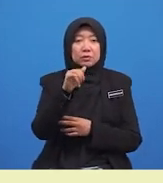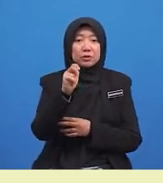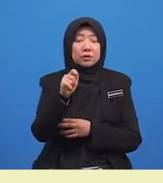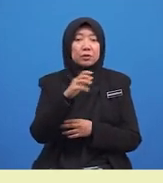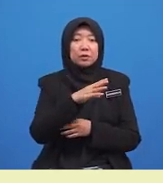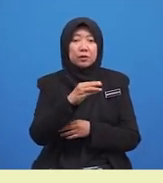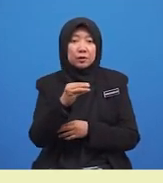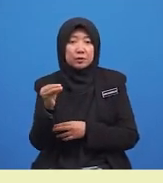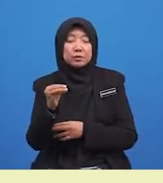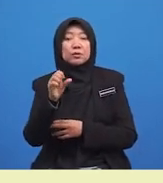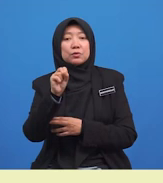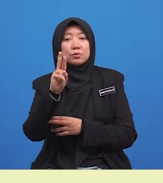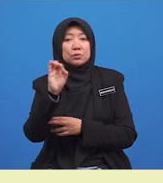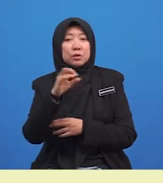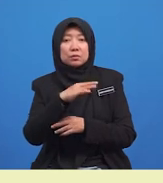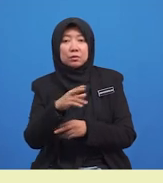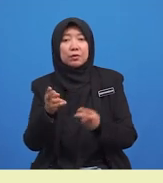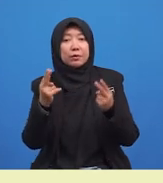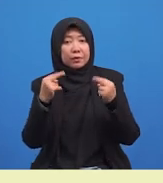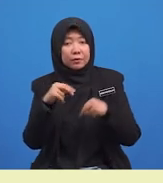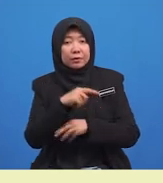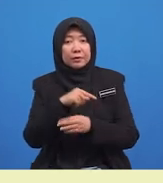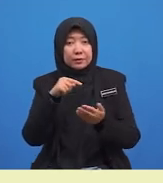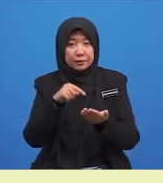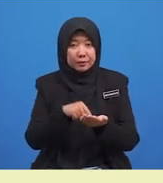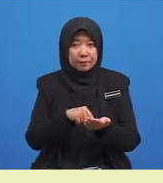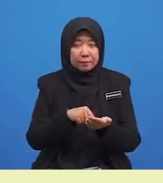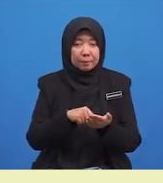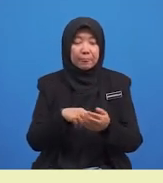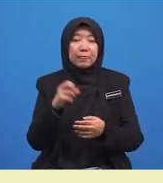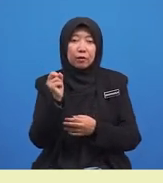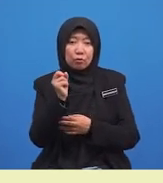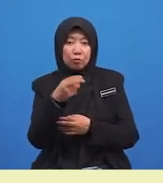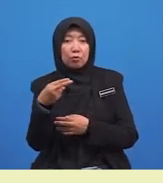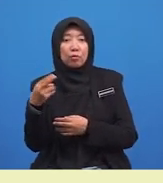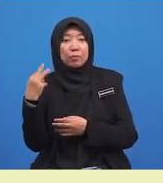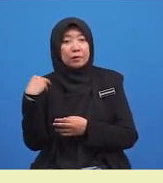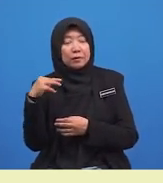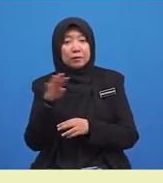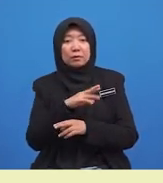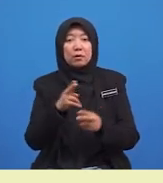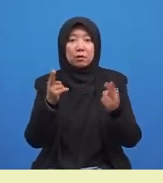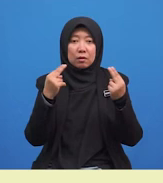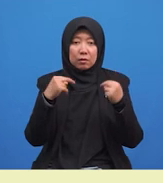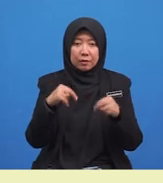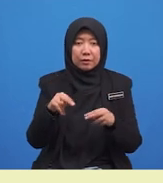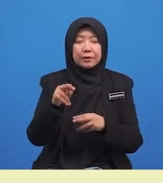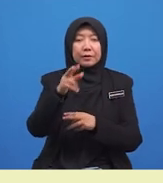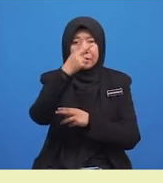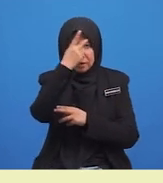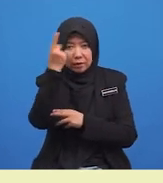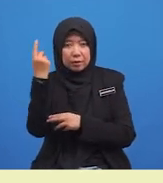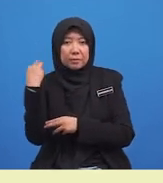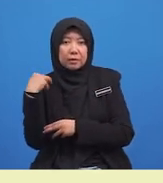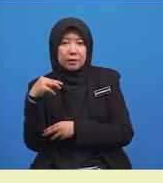rumah mereka dilanda banjir. Saya tidak dapat melawat mereka kerana anak saya tidak